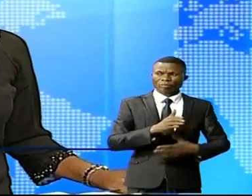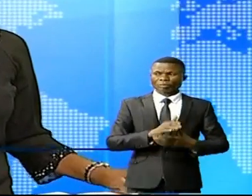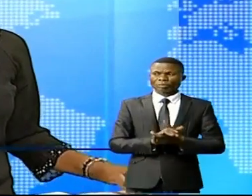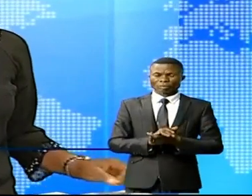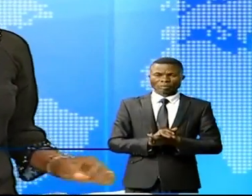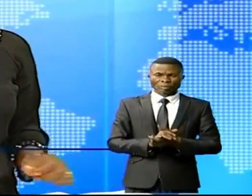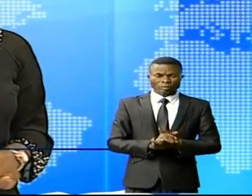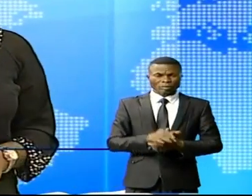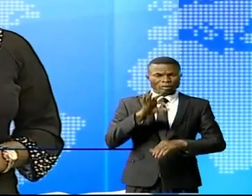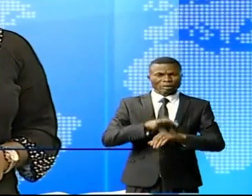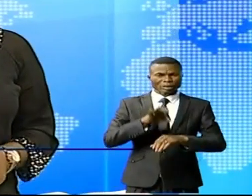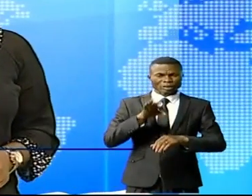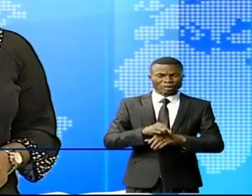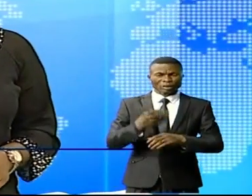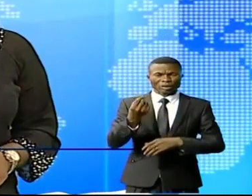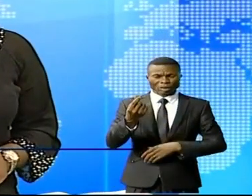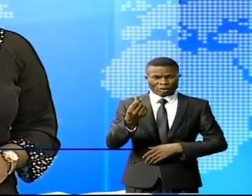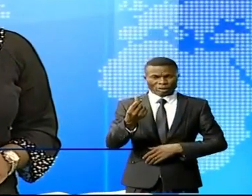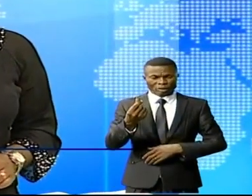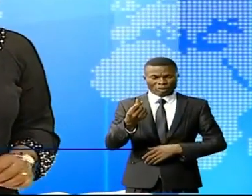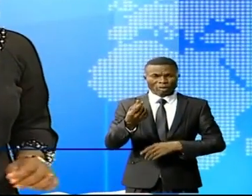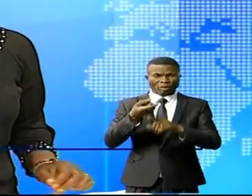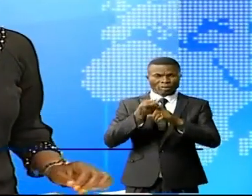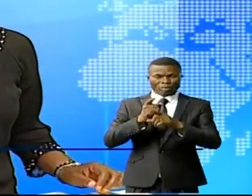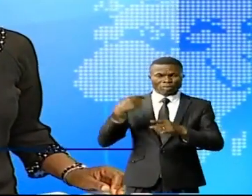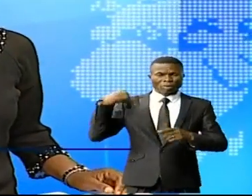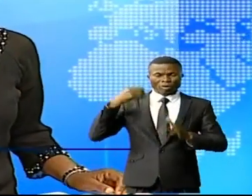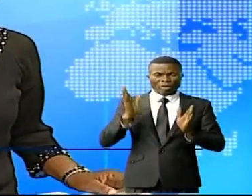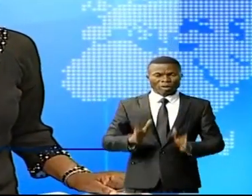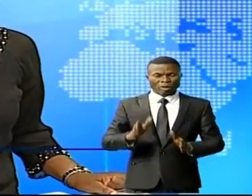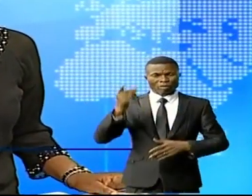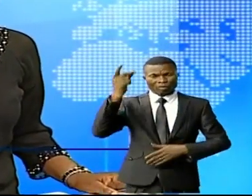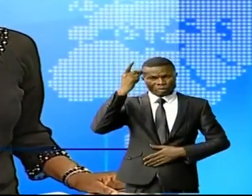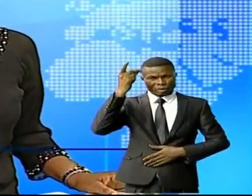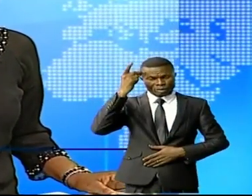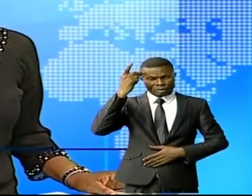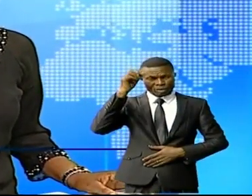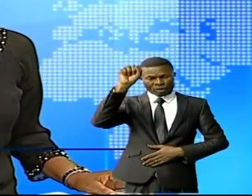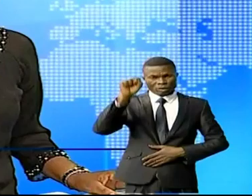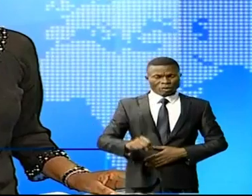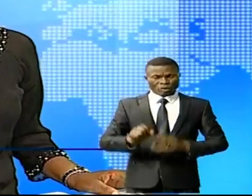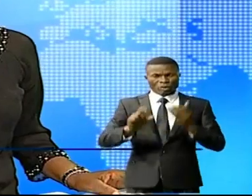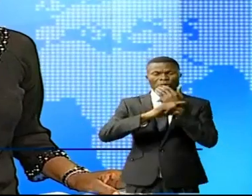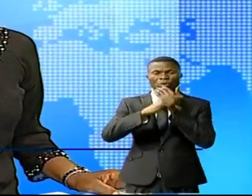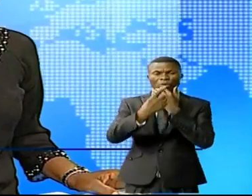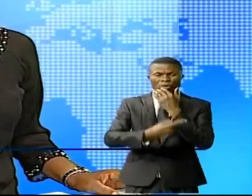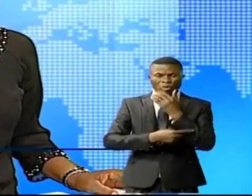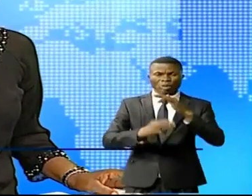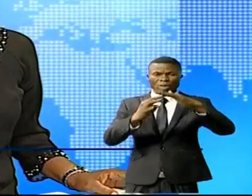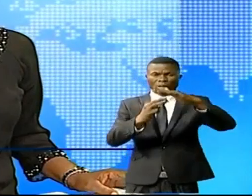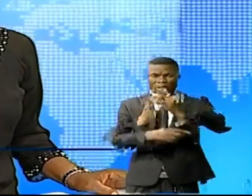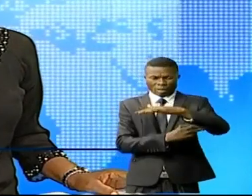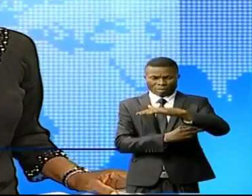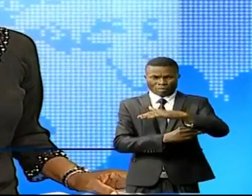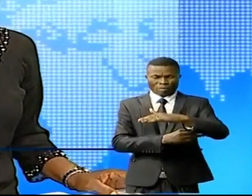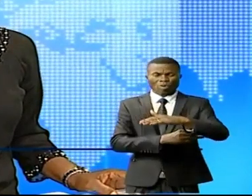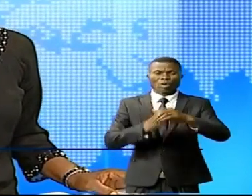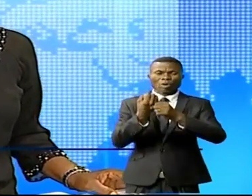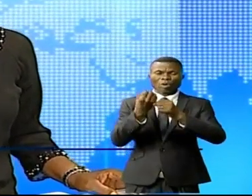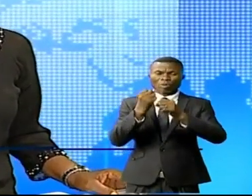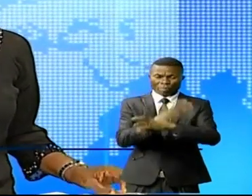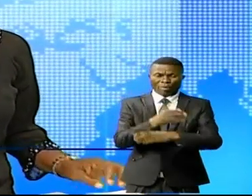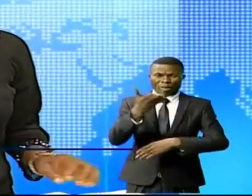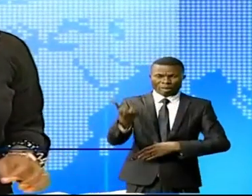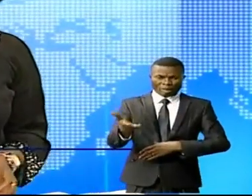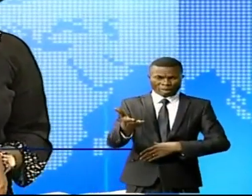Grâce au financement du gouvernement central au sud Kivu, un pont vient d'être sauvé,